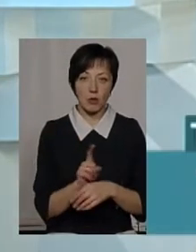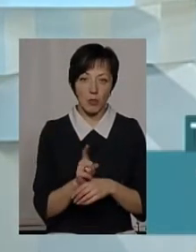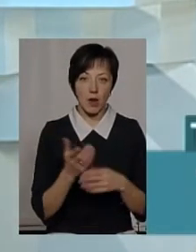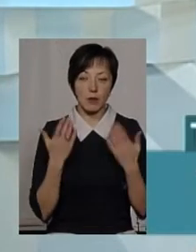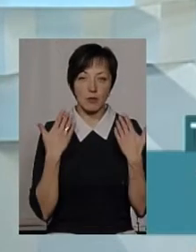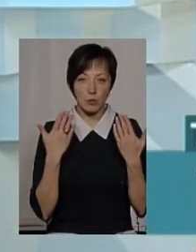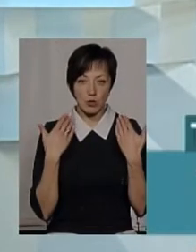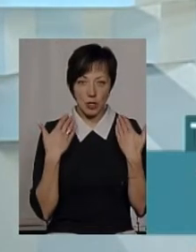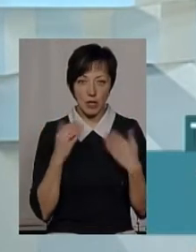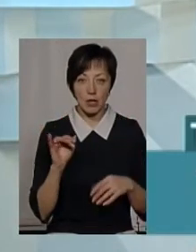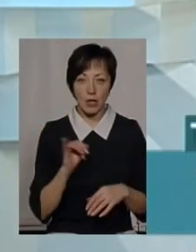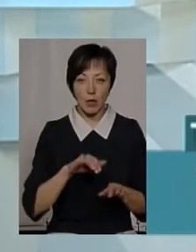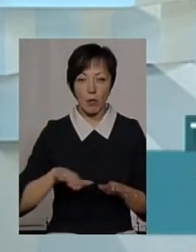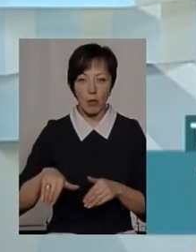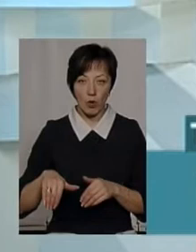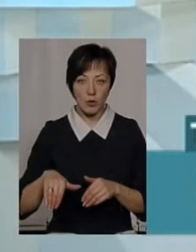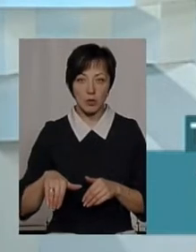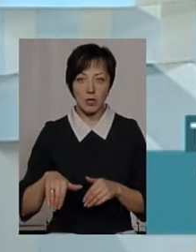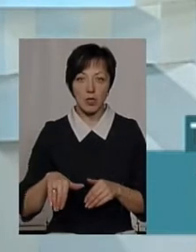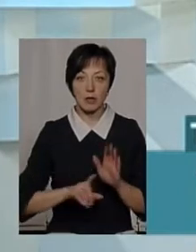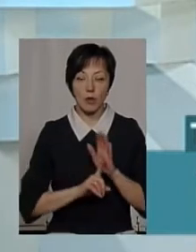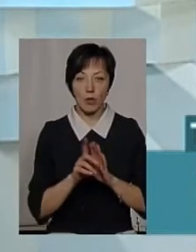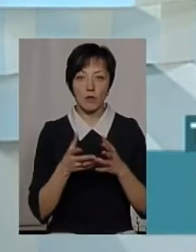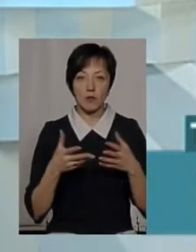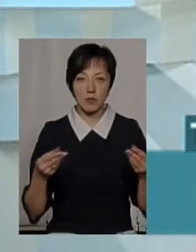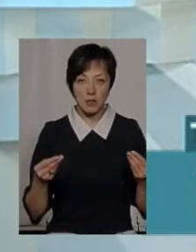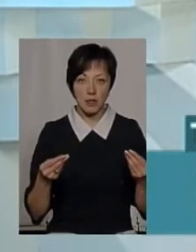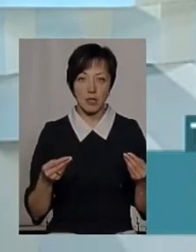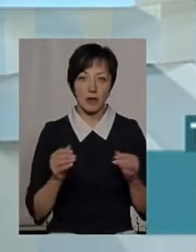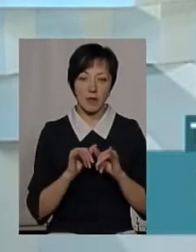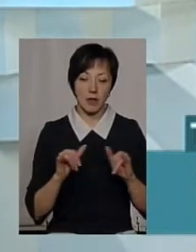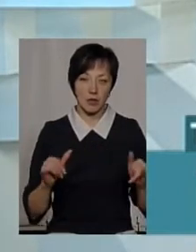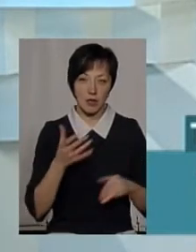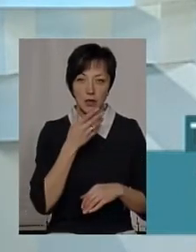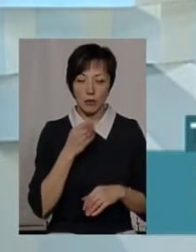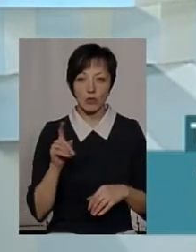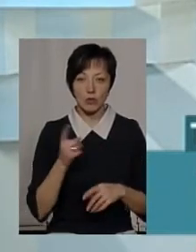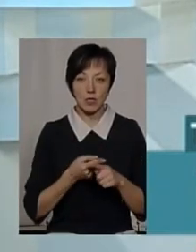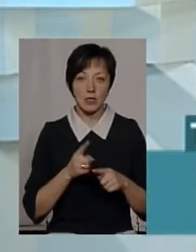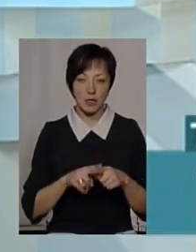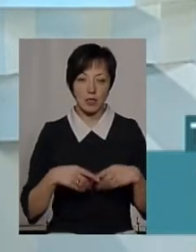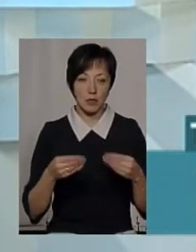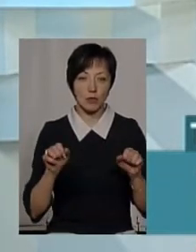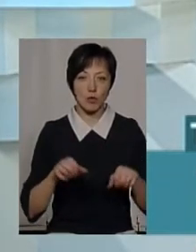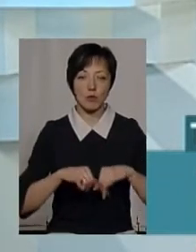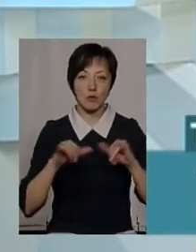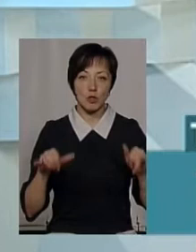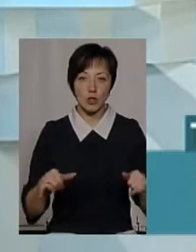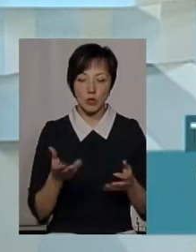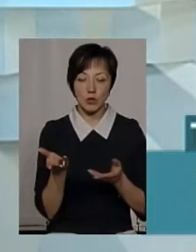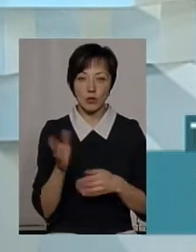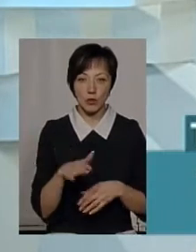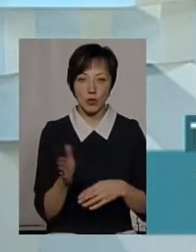нормально відпочила і потім з приходом весни гарно віднерестилася. Що в свою чергу дає змогу збільшити